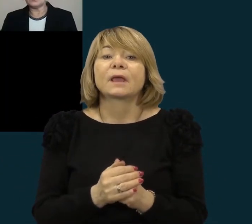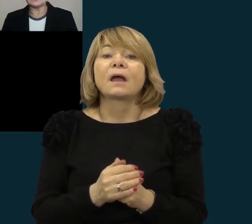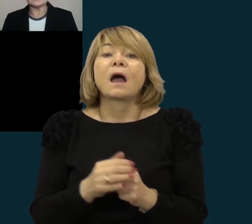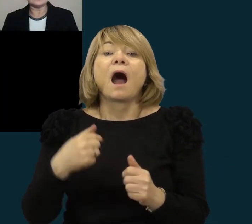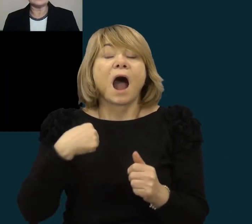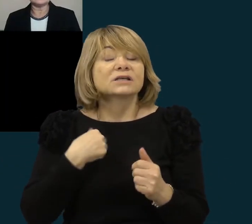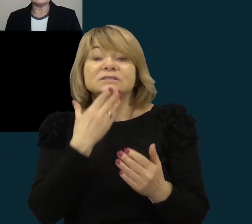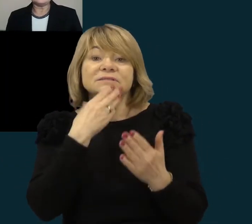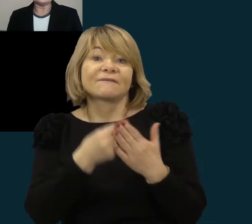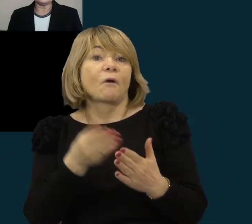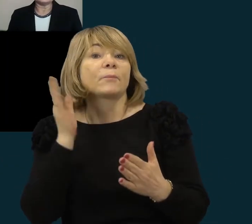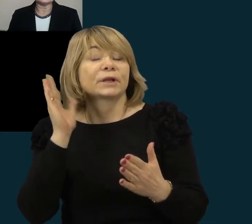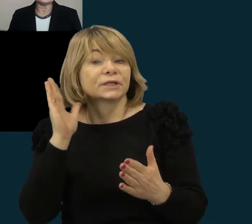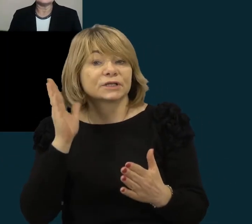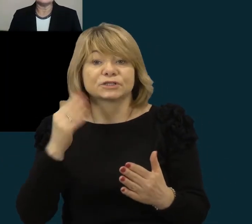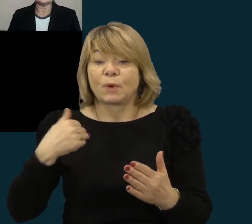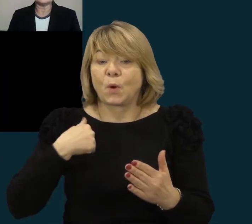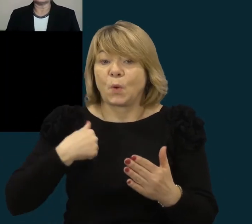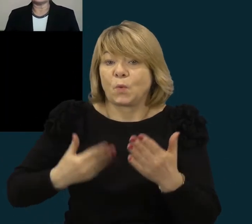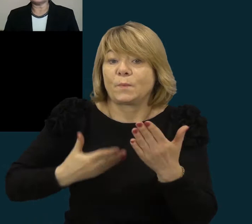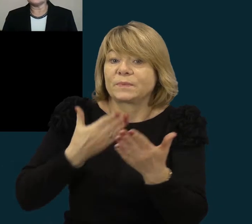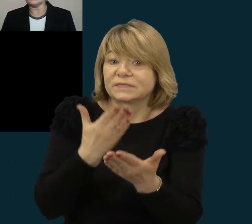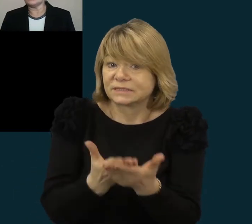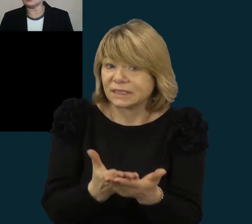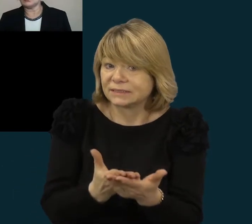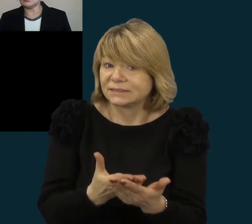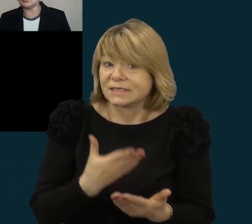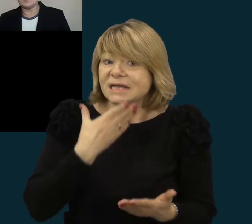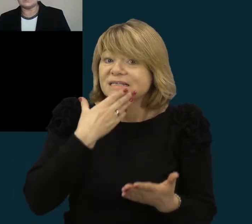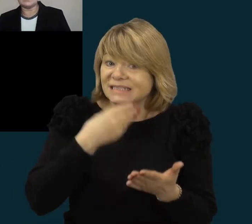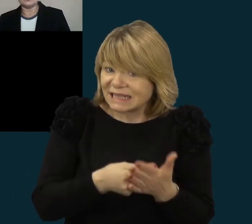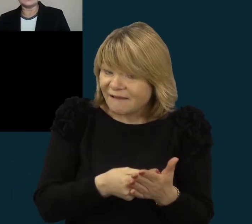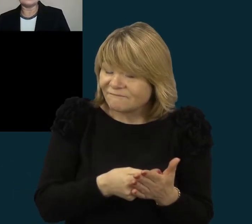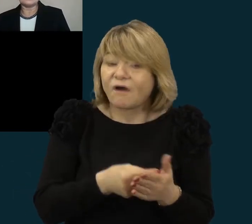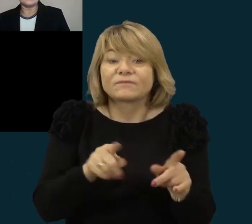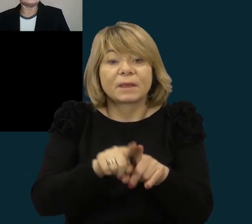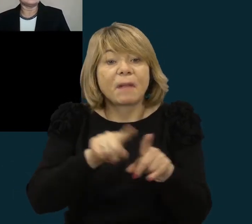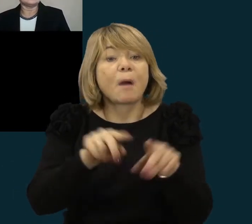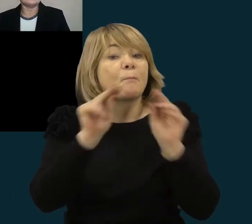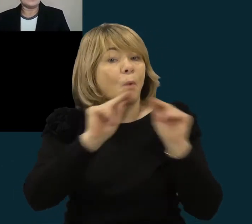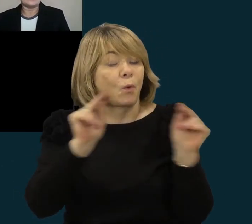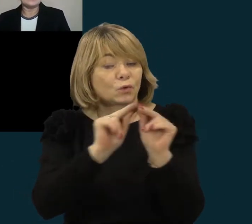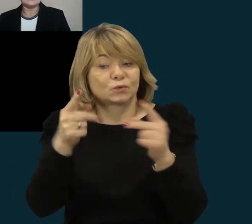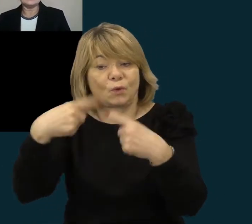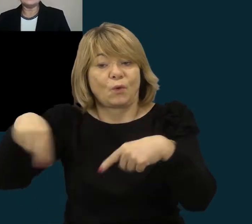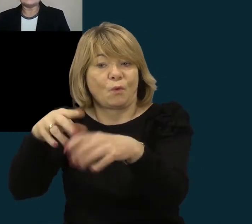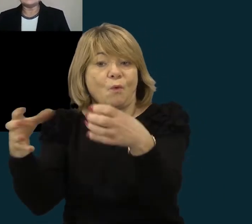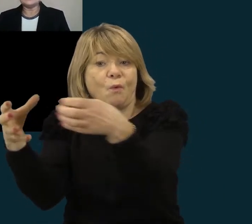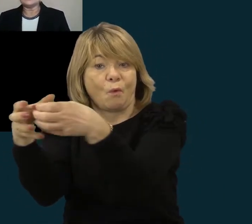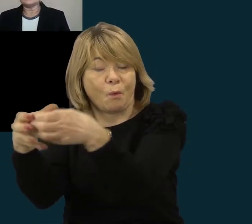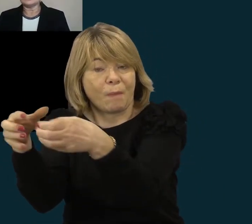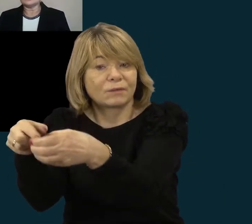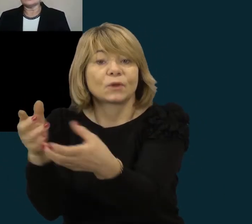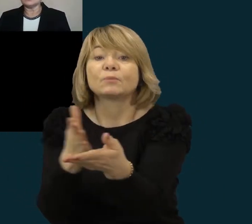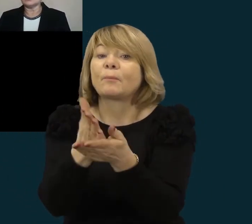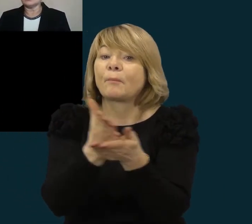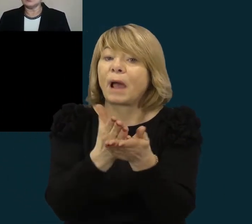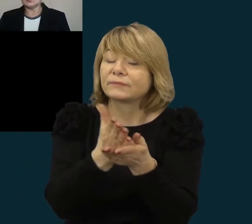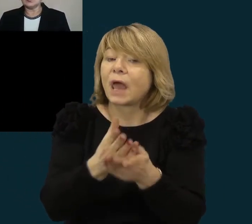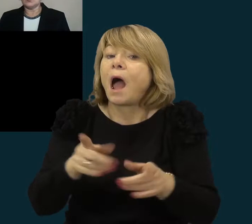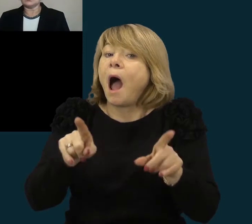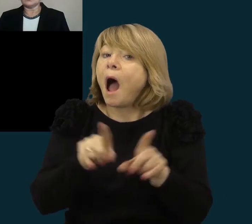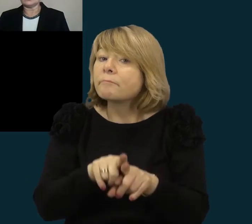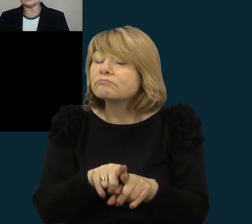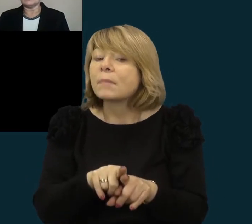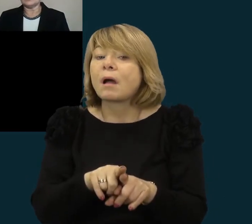aš noriu pristatyti ne tik savo, bet ir visos mūsų mokytojų komandos patirtį. Taip reikia organizuoti nuo